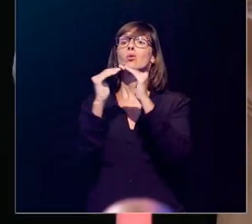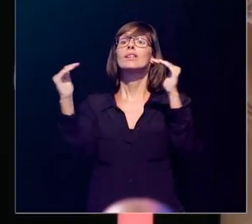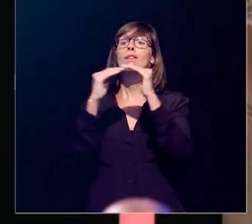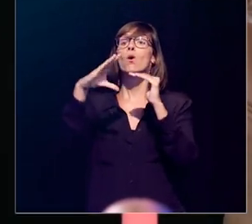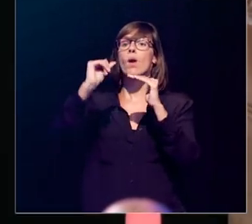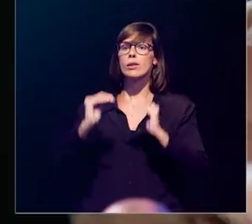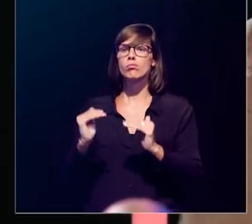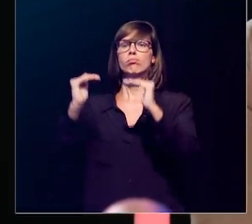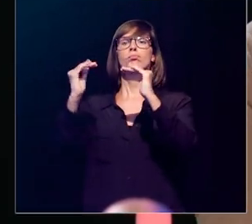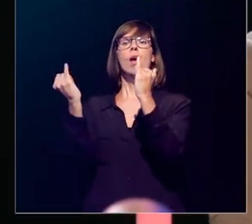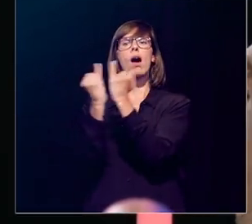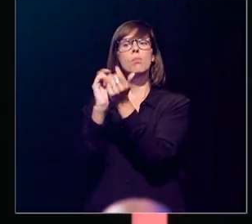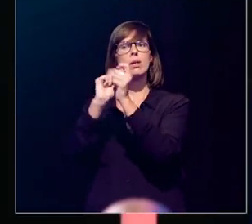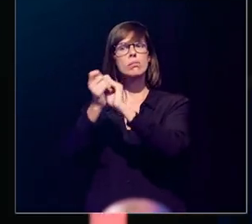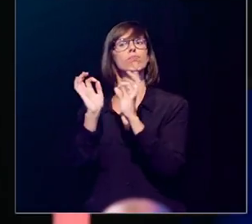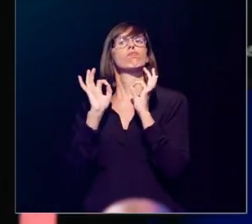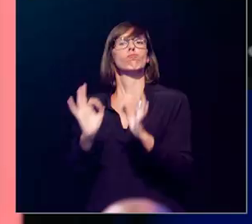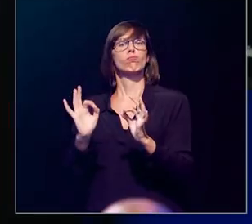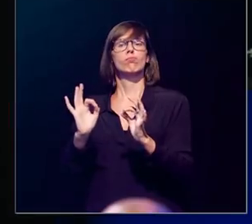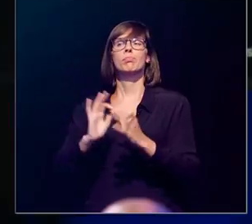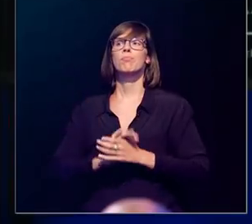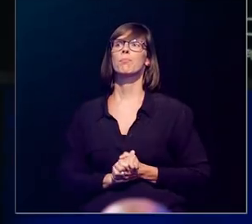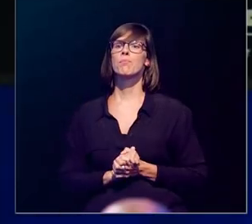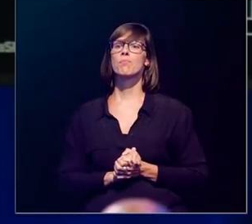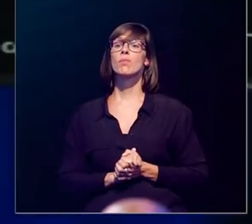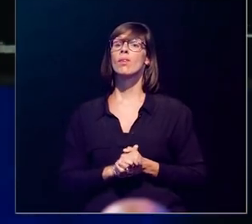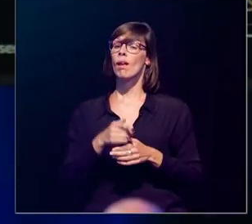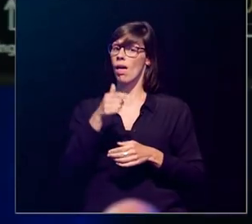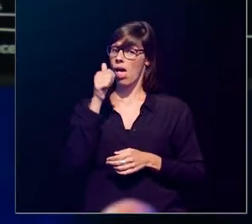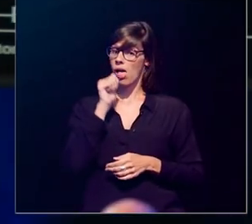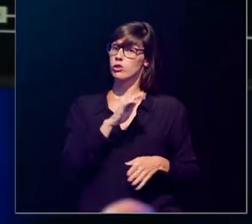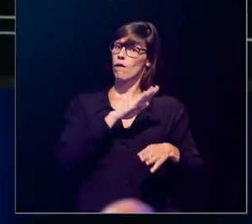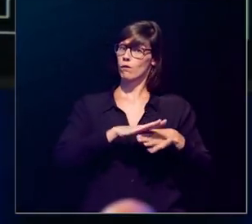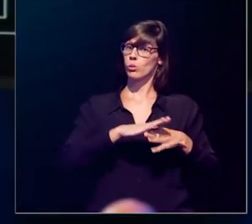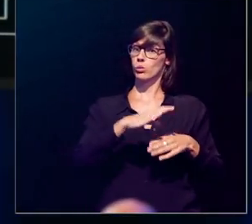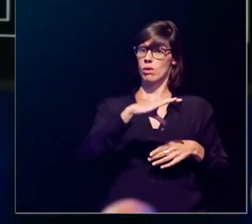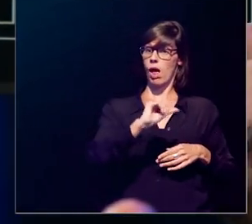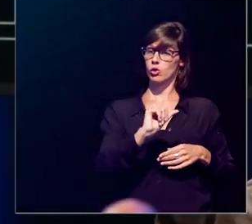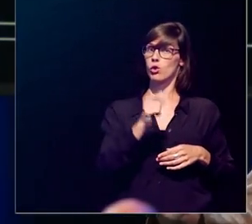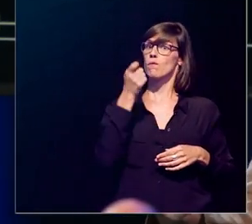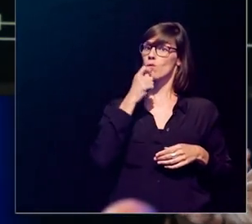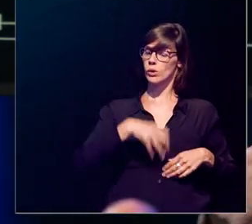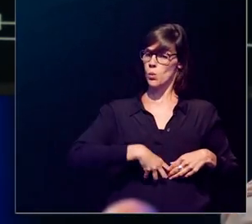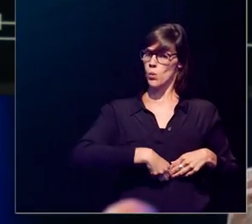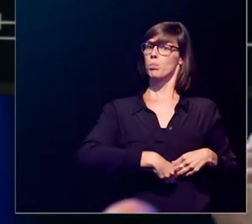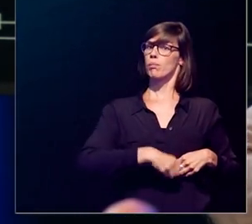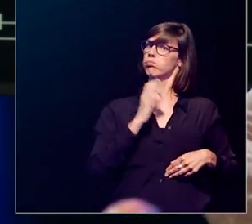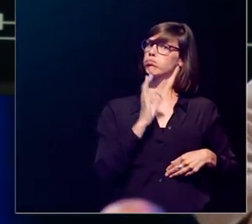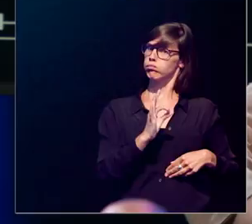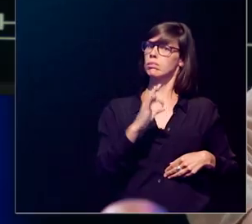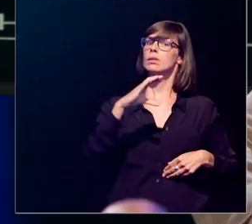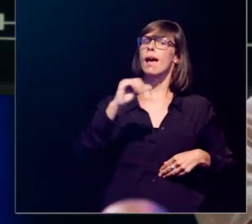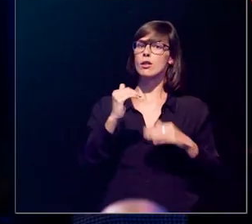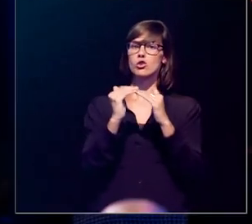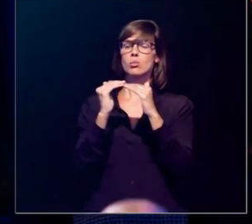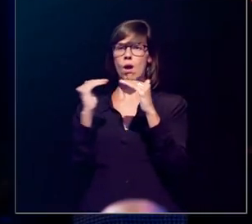opnieuw de spiegel aan calcium op pijl te houden in je bloed. Wanneer er voldoende calcium opgenomen